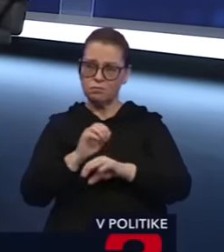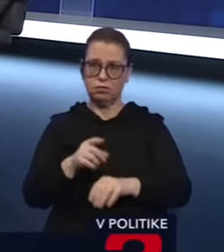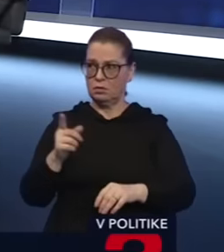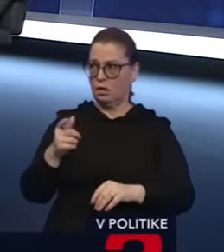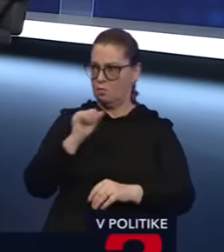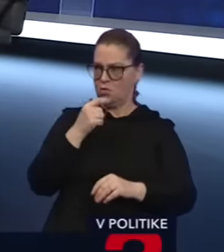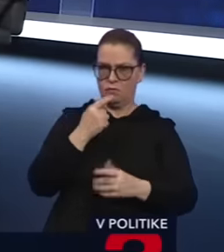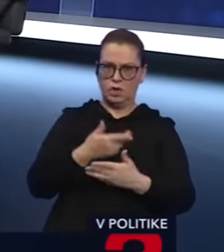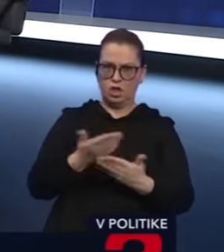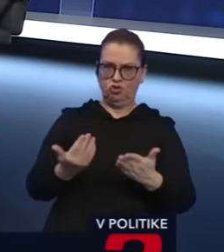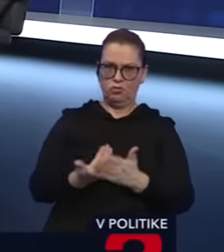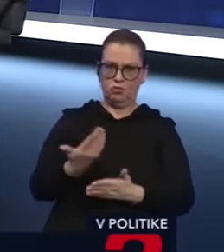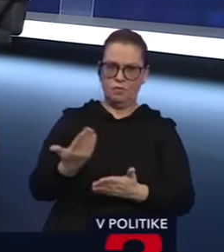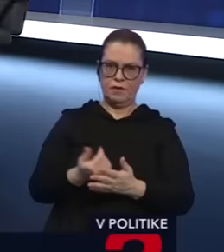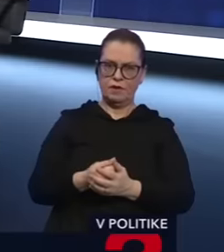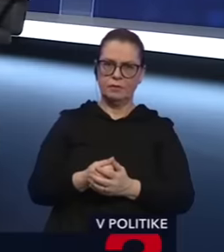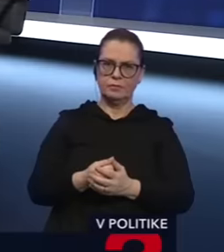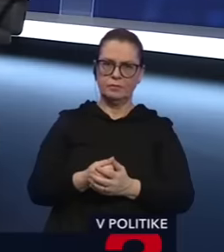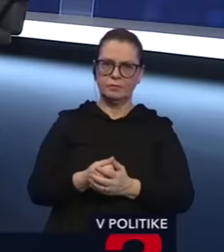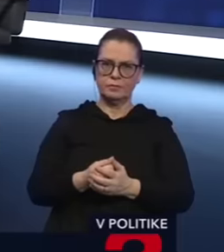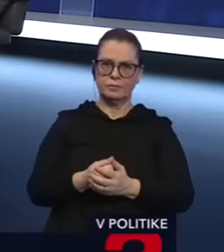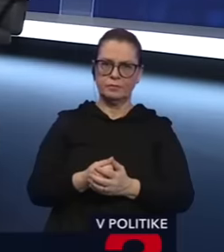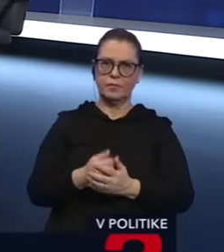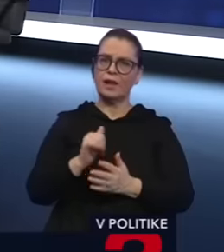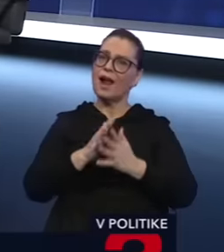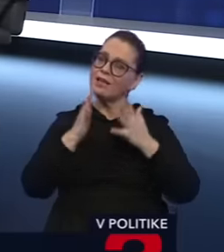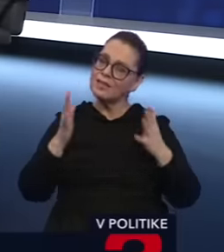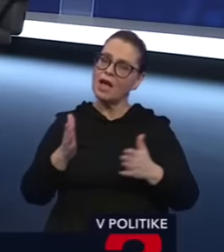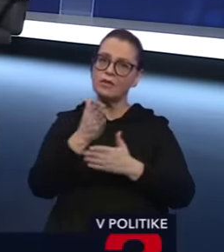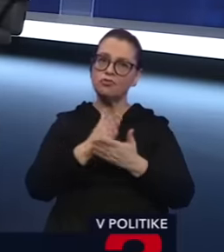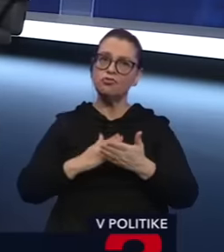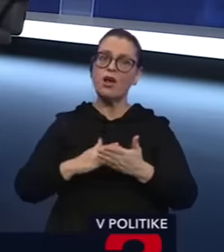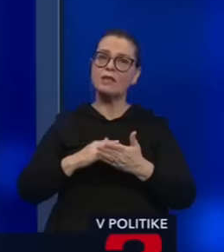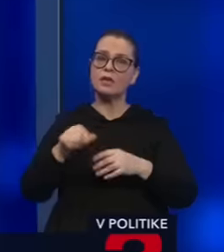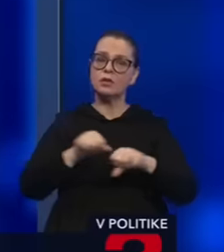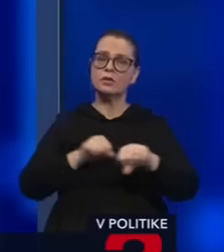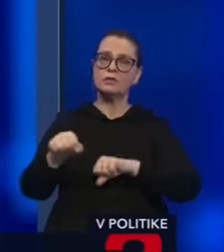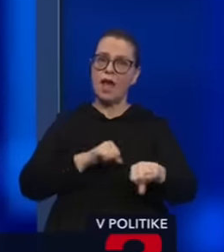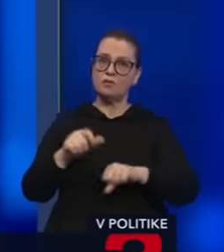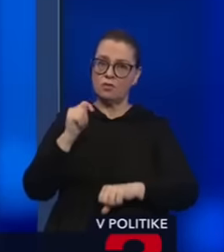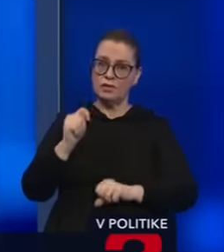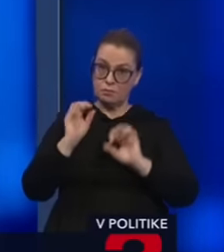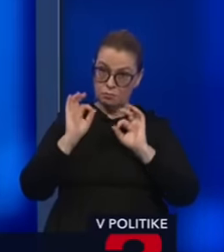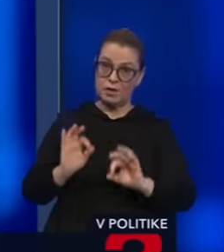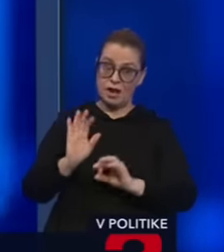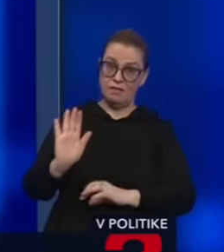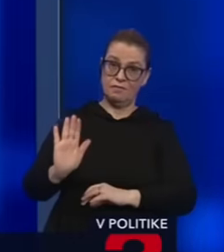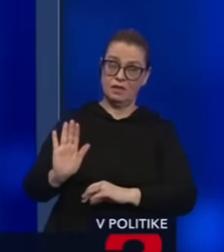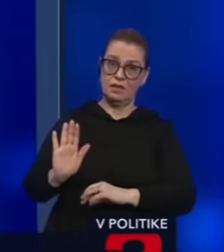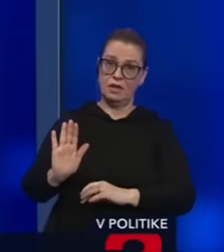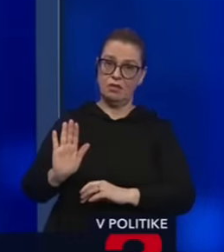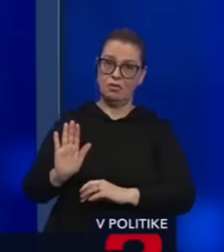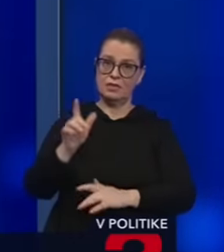lenže gro vládnutia na Slovensku, najväčšiu časť vládol Robert Fico a jeho stranickí nominanti,